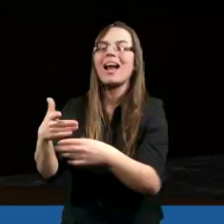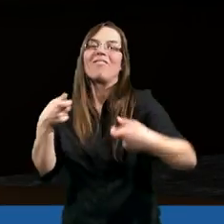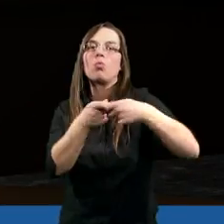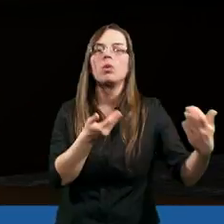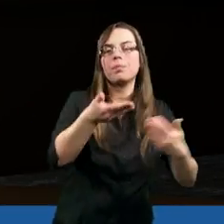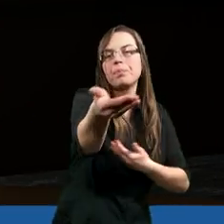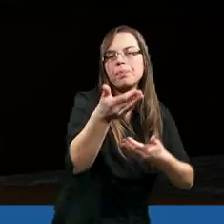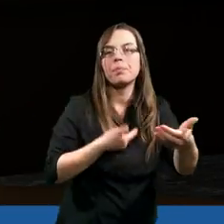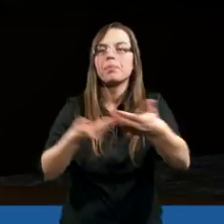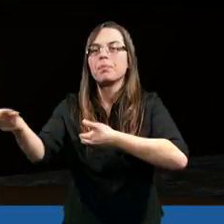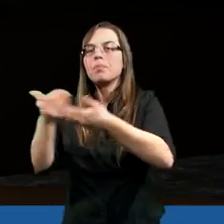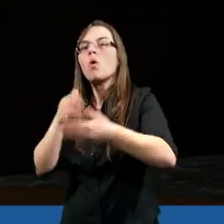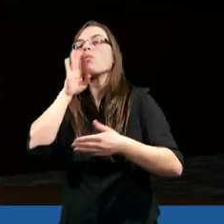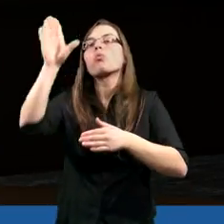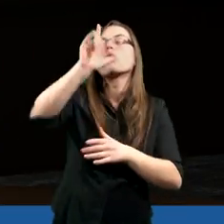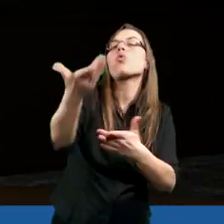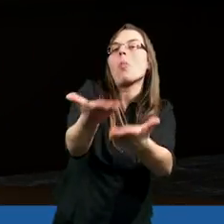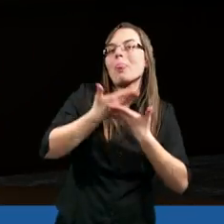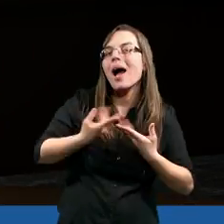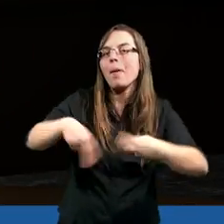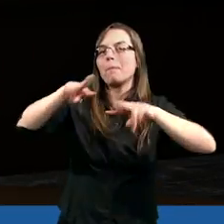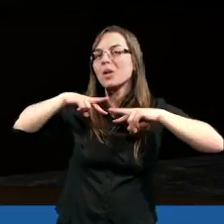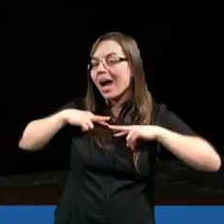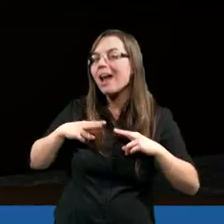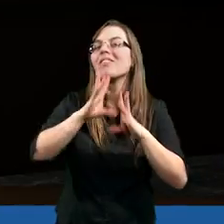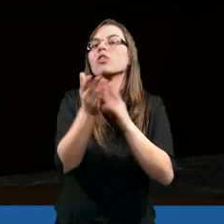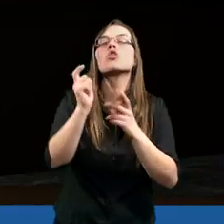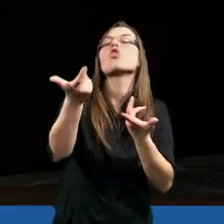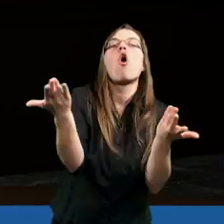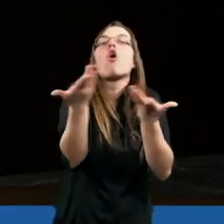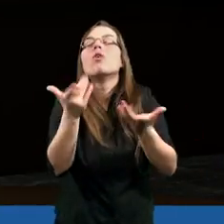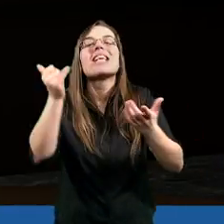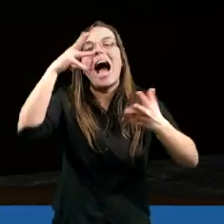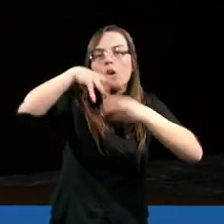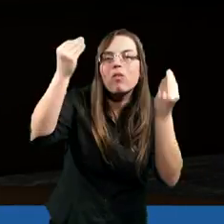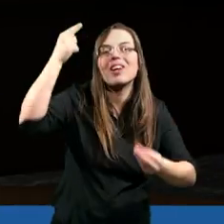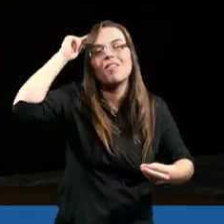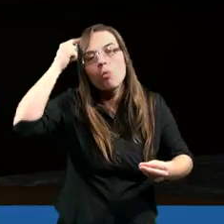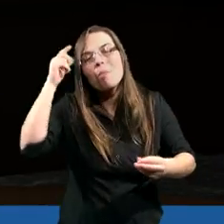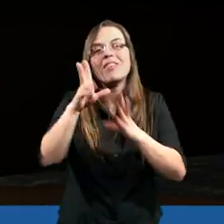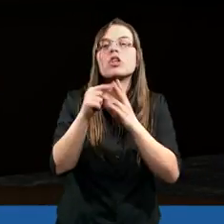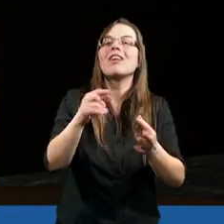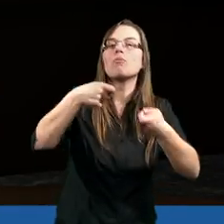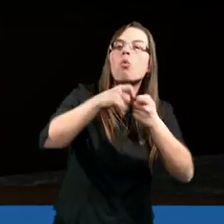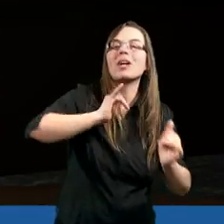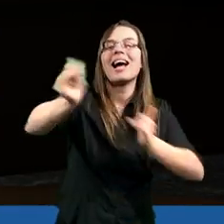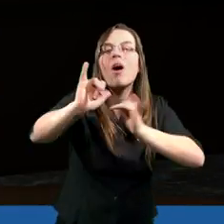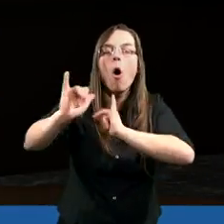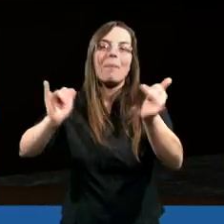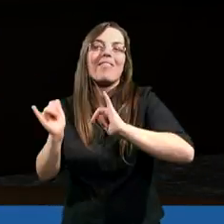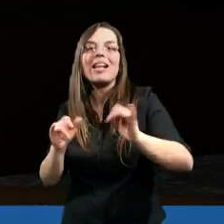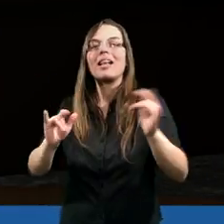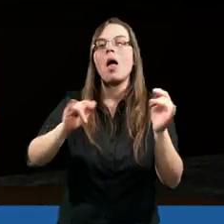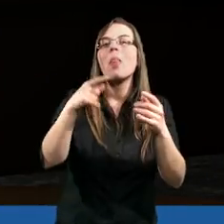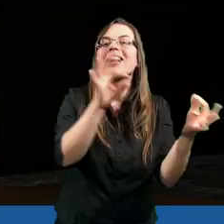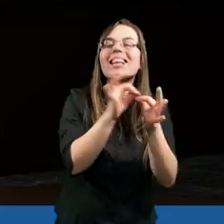co leży mi na sercu, tym, co Pan Bóg mi pokazał, coś, co jest żywe, coś, co mnie buduje, co mnie rozwija i tak